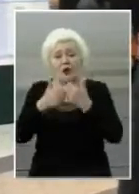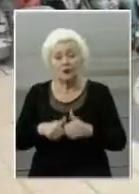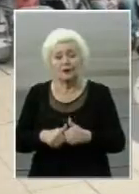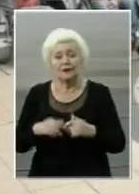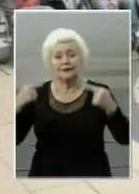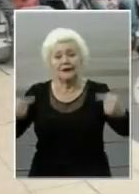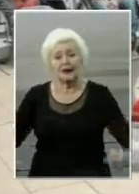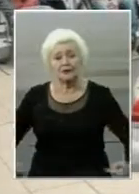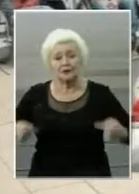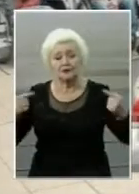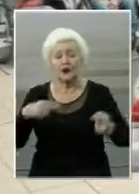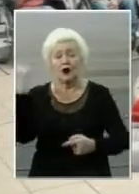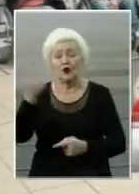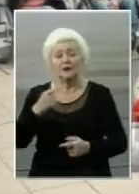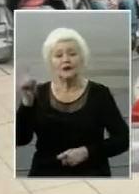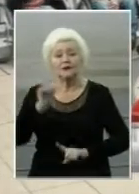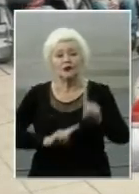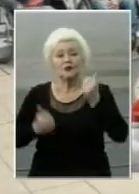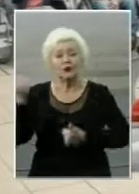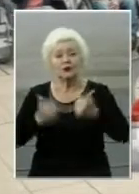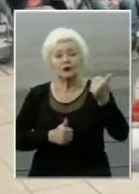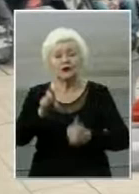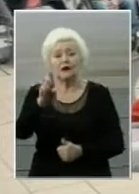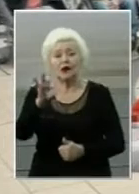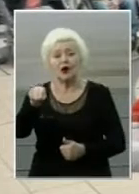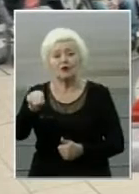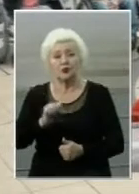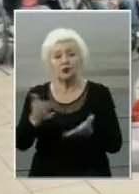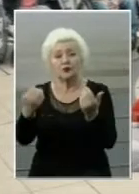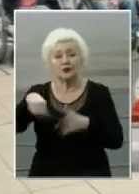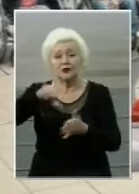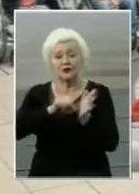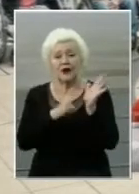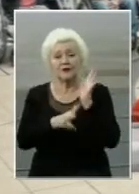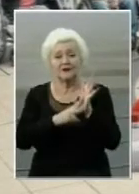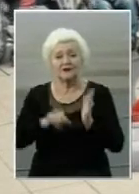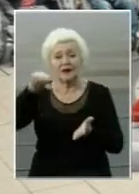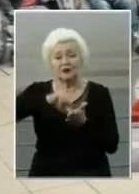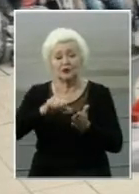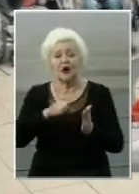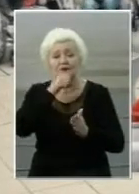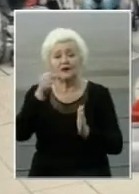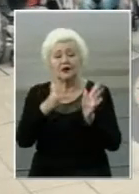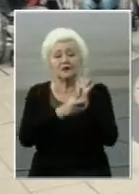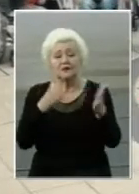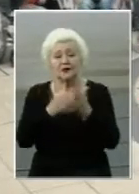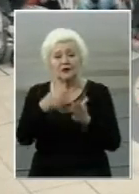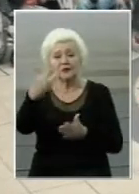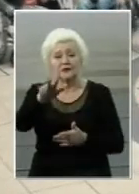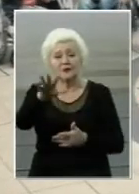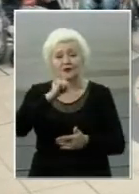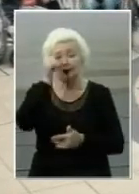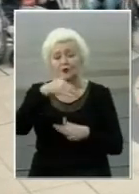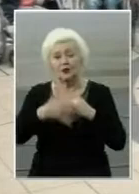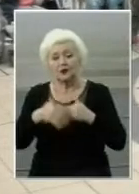візочників. В обласному турнірі з Бочі беруть участь 80 учасників віком від 8 до 35 років – з